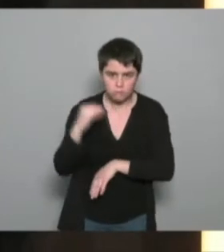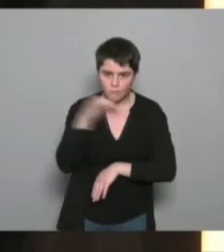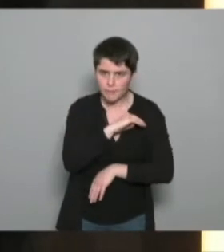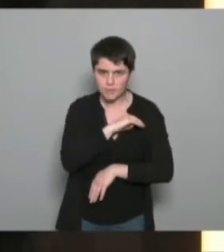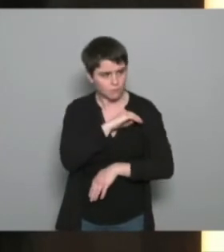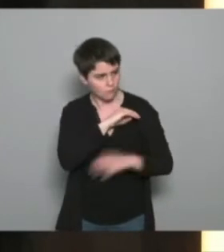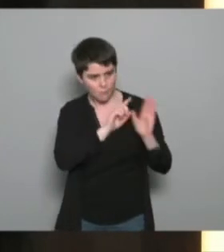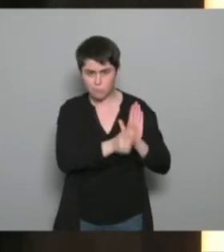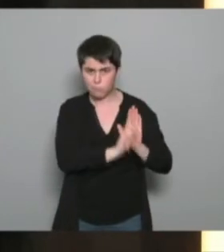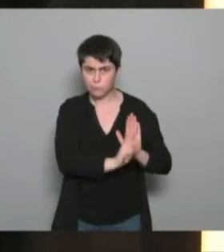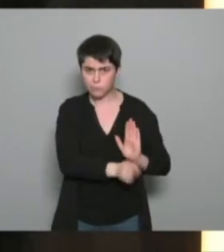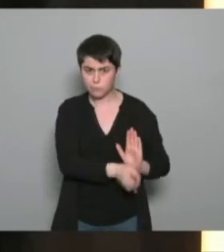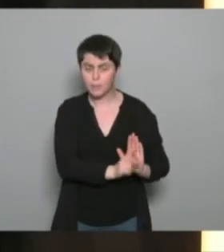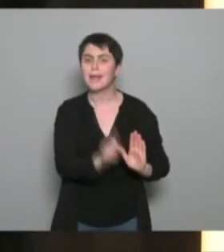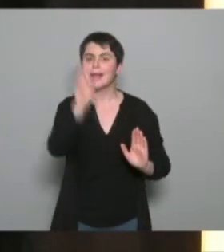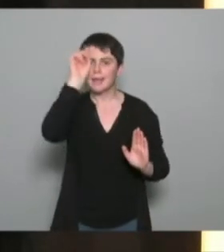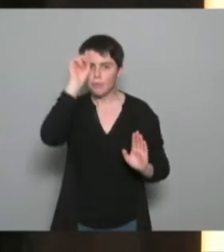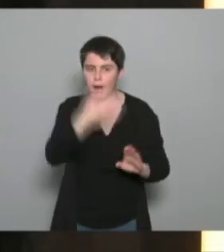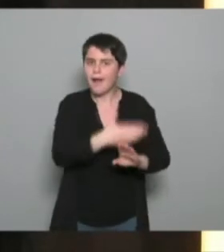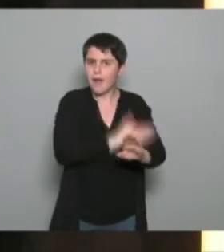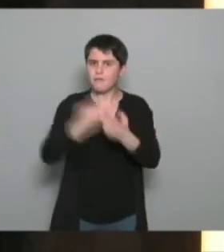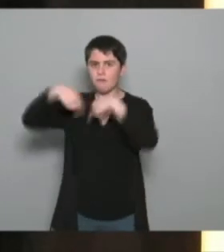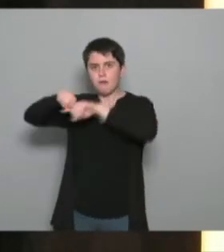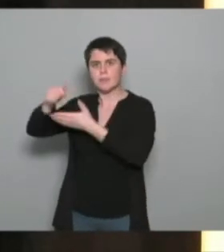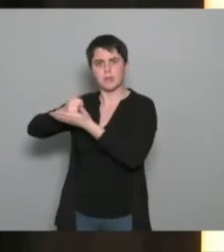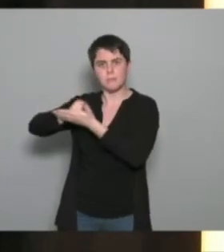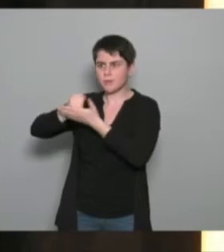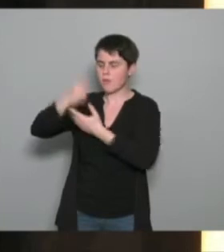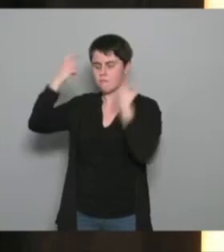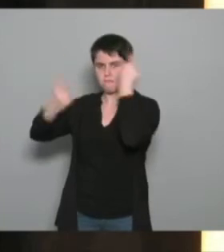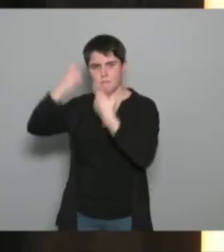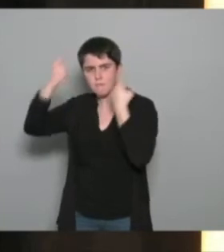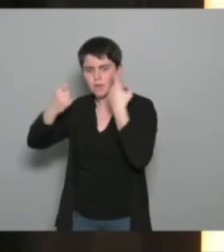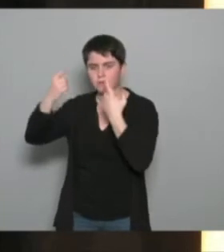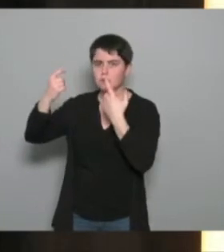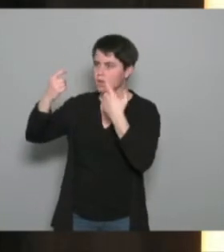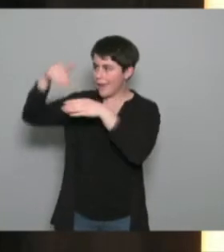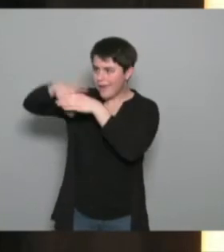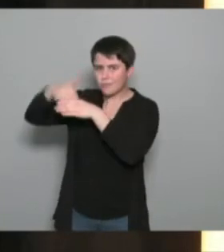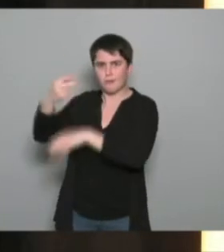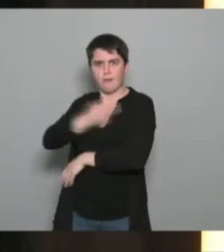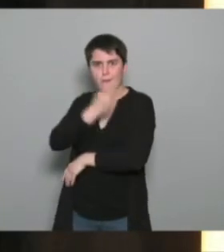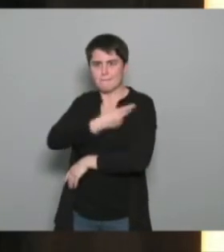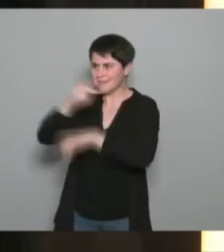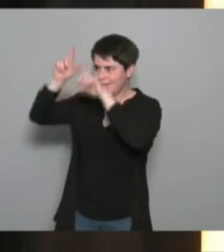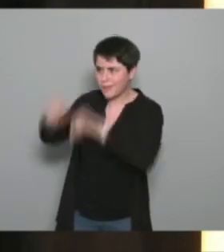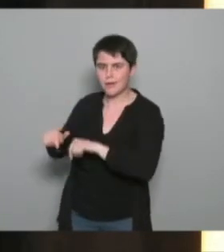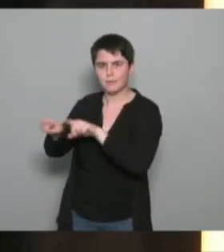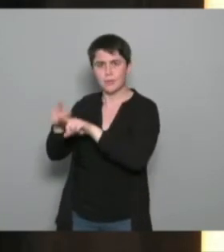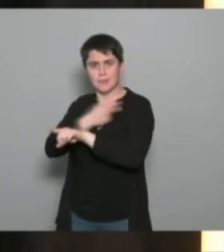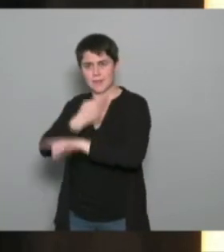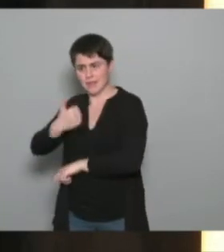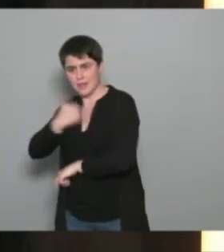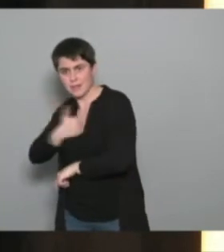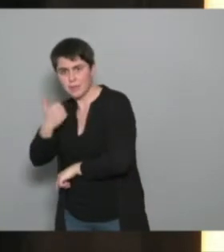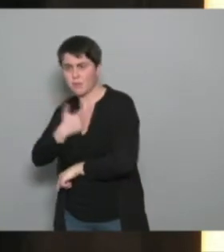c'est issu du travail qui a été fait en amont avec le comité de pilotage dans lequel participait l'ordre des médecins l'union des médecins libéraux tout le monde